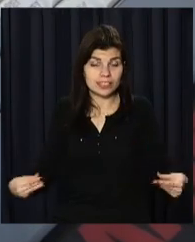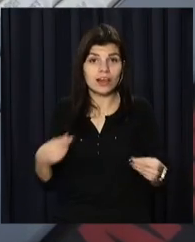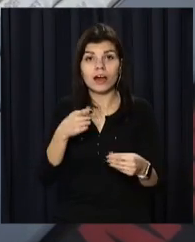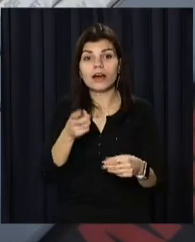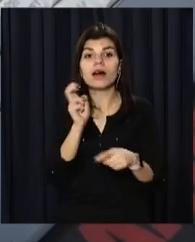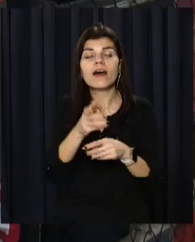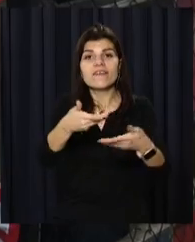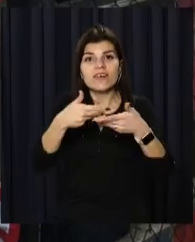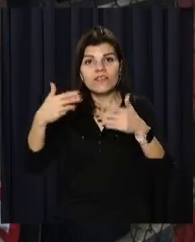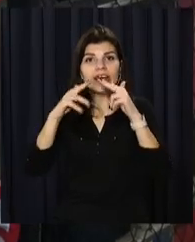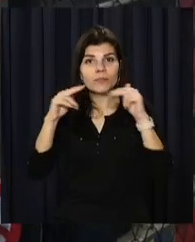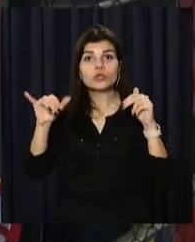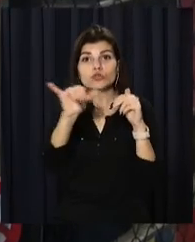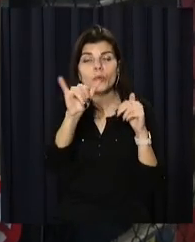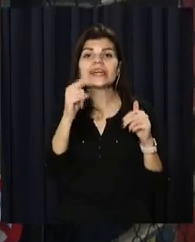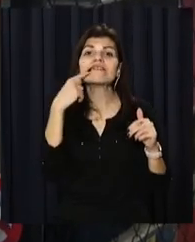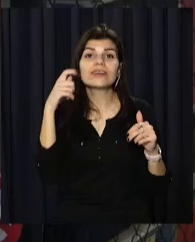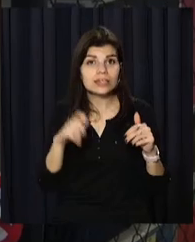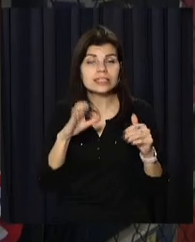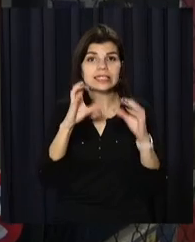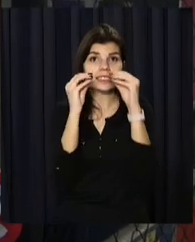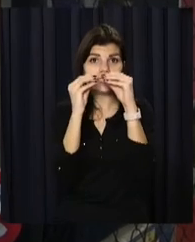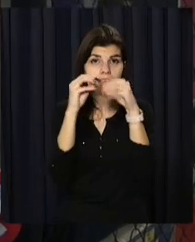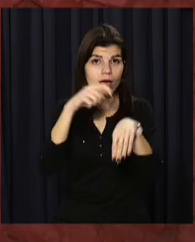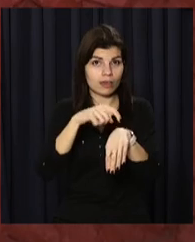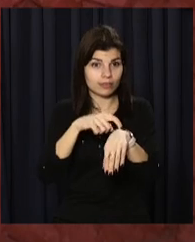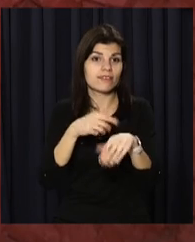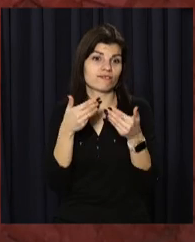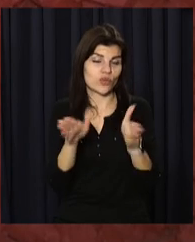заклад запрошують дніпрян у суботу та неділю з 10-ї.